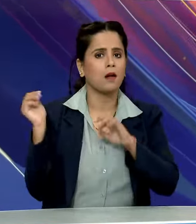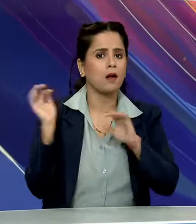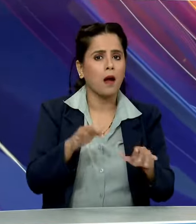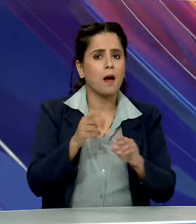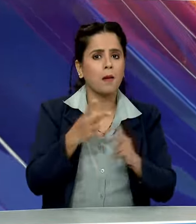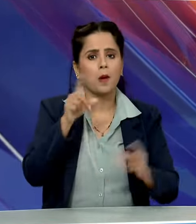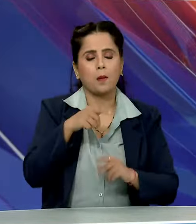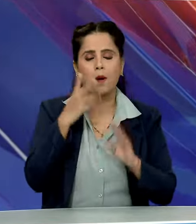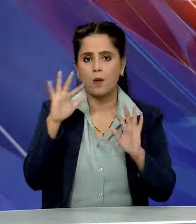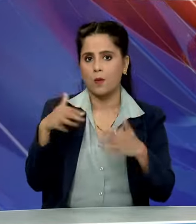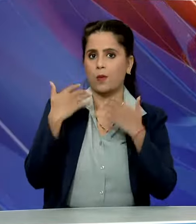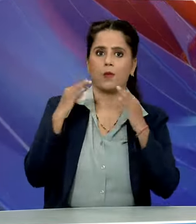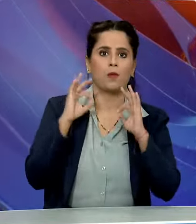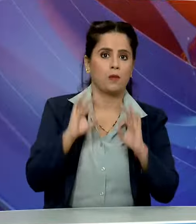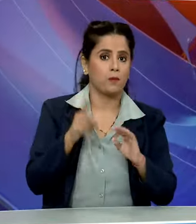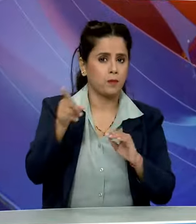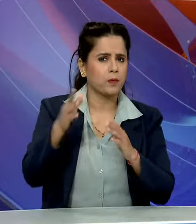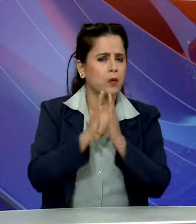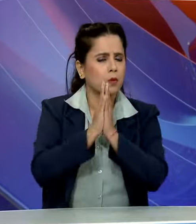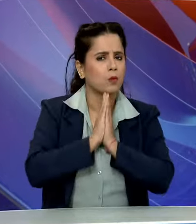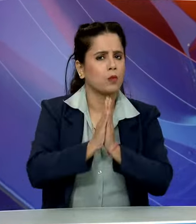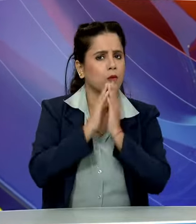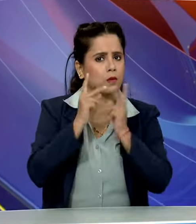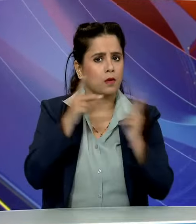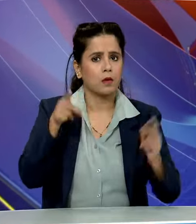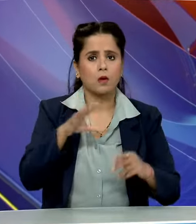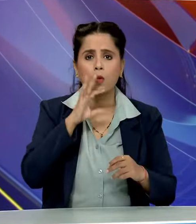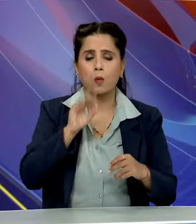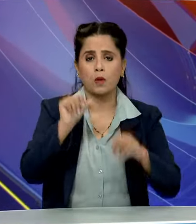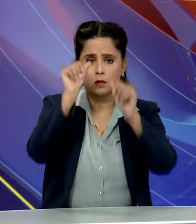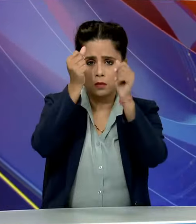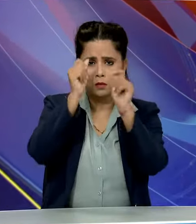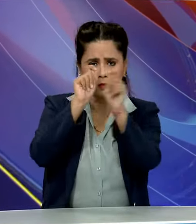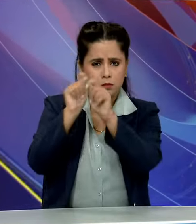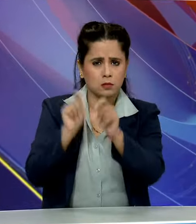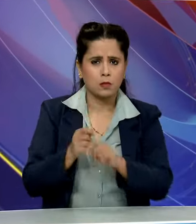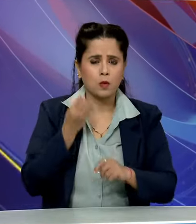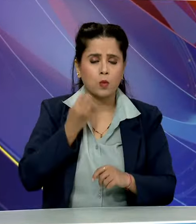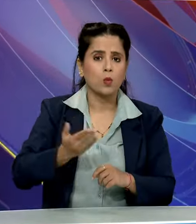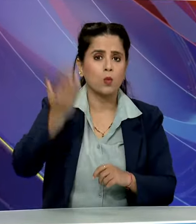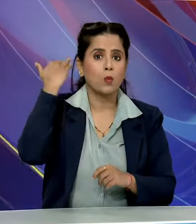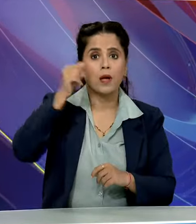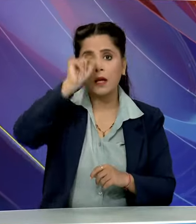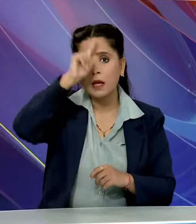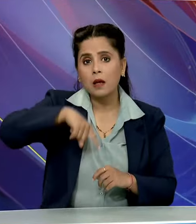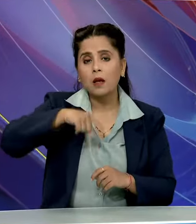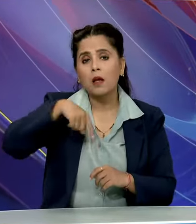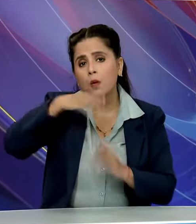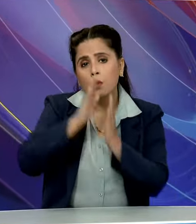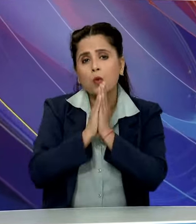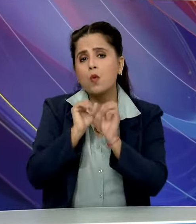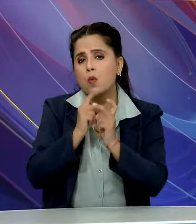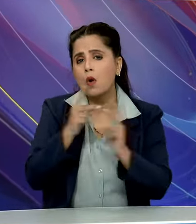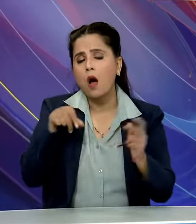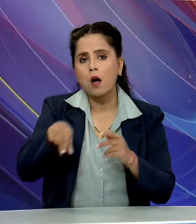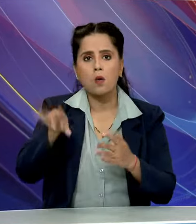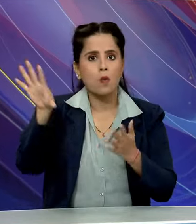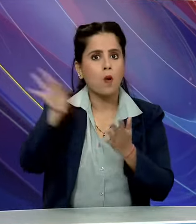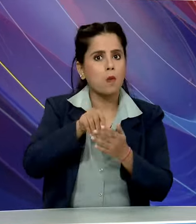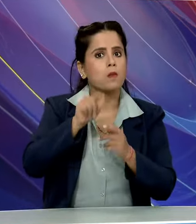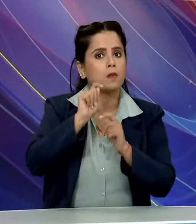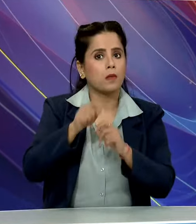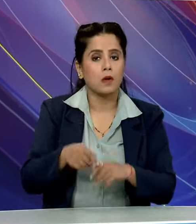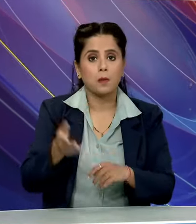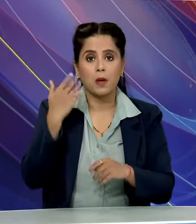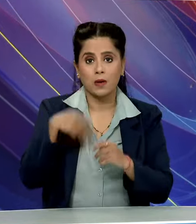अकर्षित करता है सावालिया सेट मंदिर की वास्तुकला प्राचीन हिंदो मंदिरों से प्रेरित है और ऐसी माननेता है कि